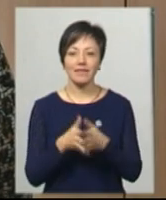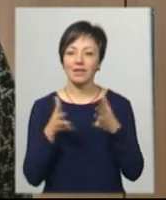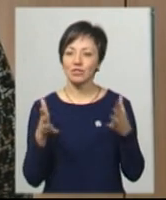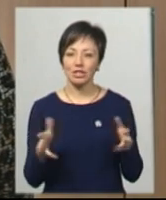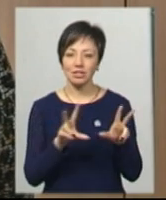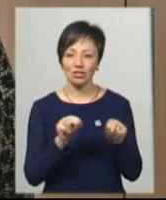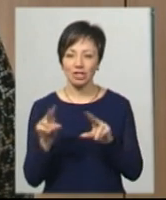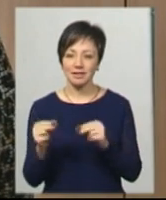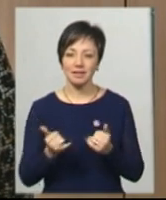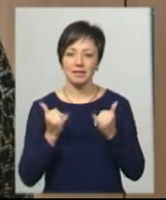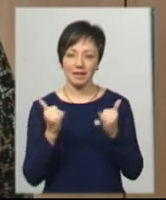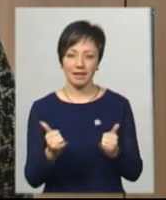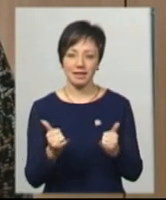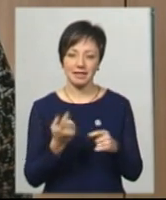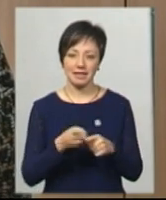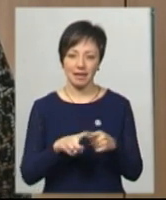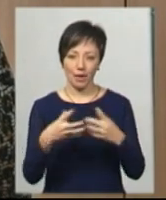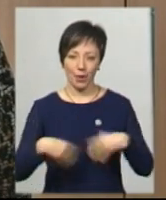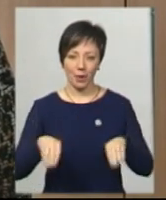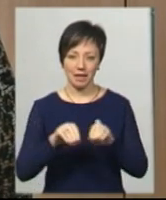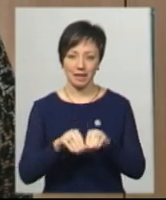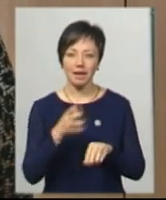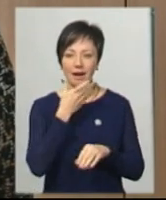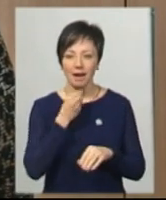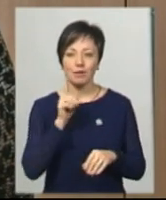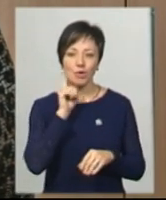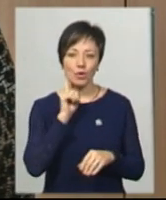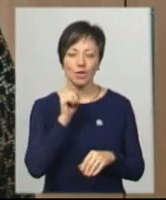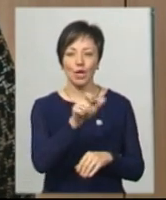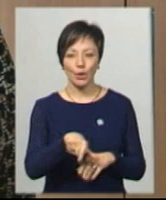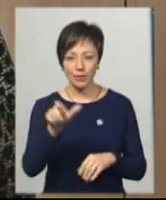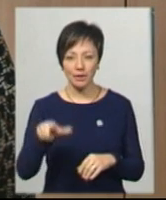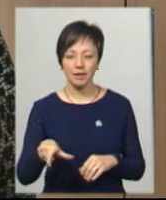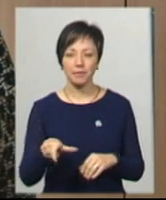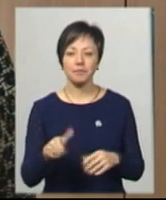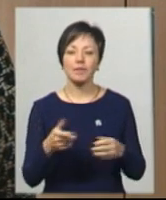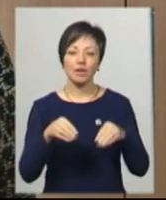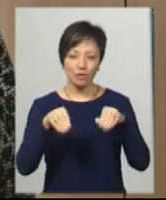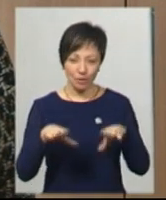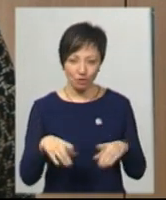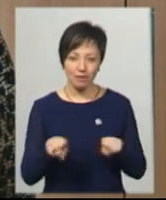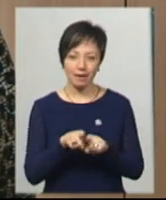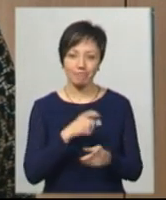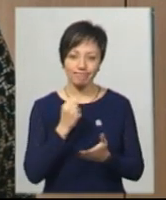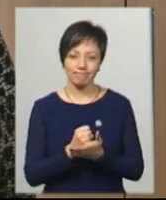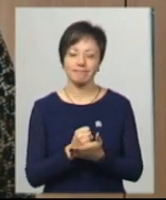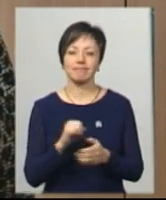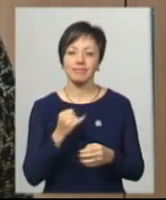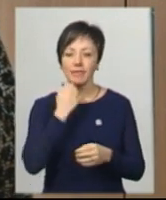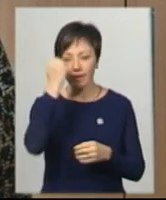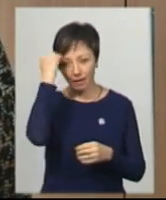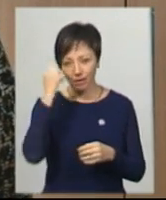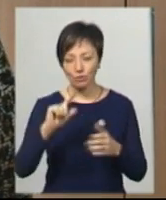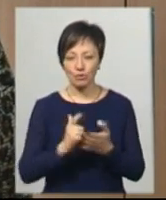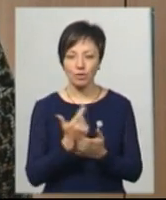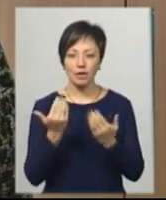щастя для цієї родини. Гарні молоді люди прийняли таке рішення, дякувати,